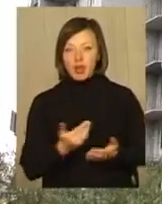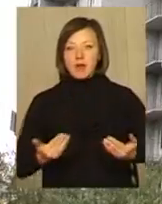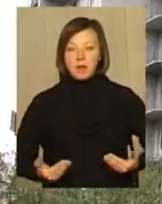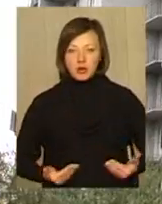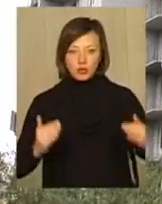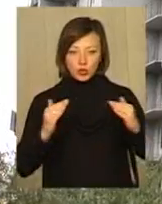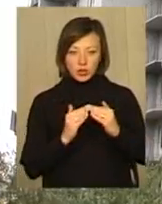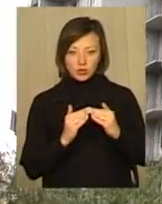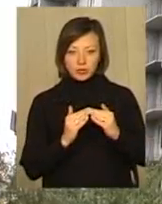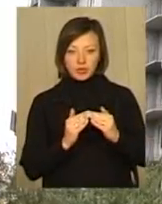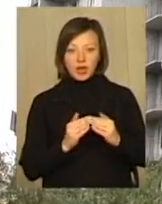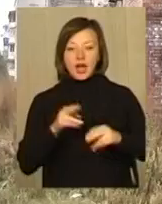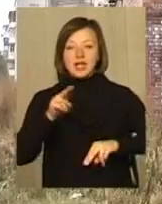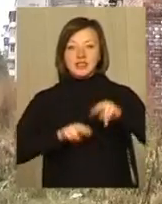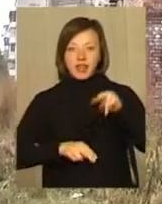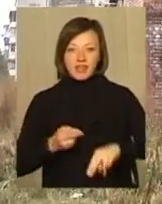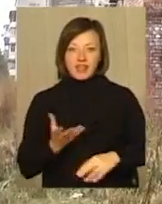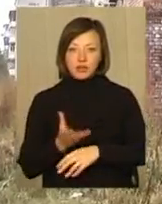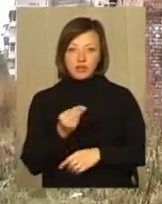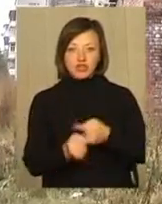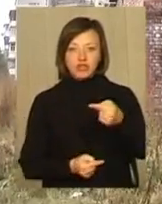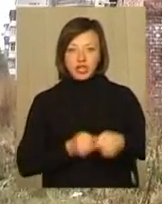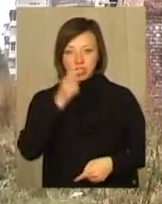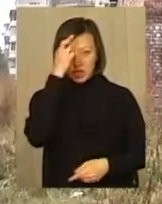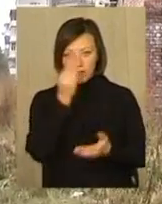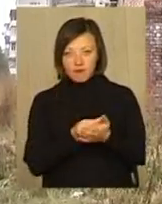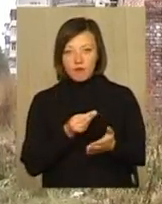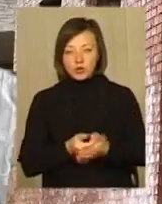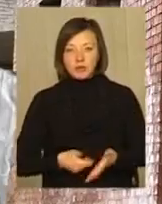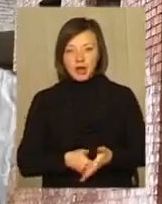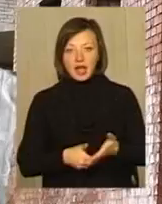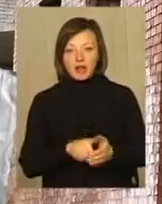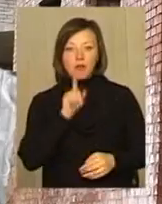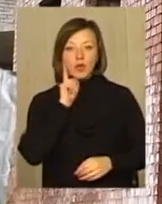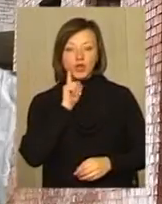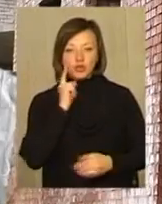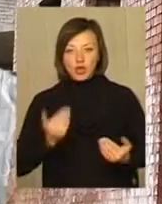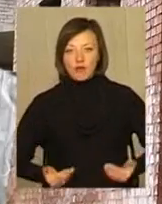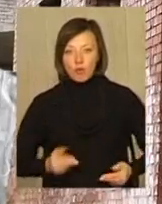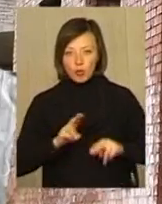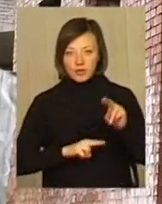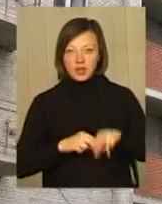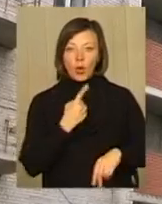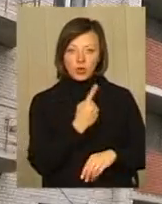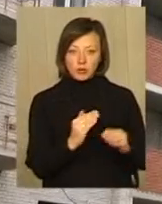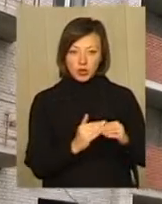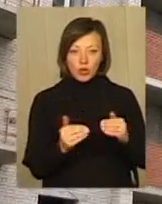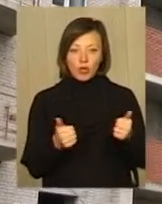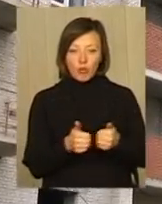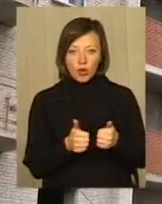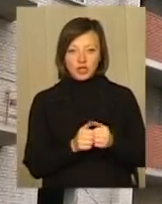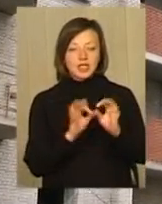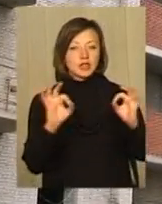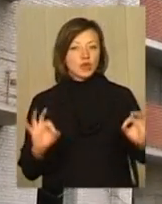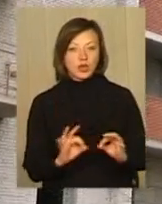будинку, що на Гастелло. Його зведення фінансувалося через Державний фонд сприяння молодіжному житловому будівництву, як і ще один будинок поруч. Але жодний